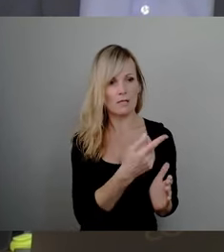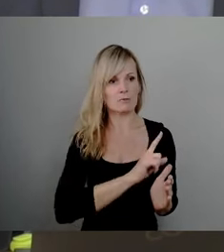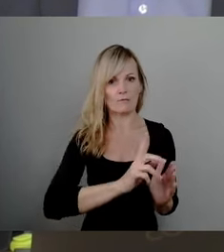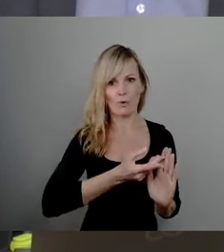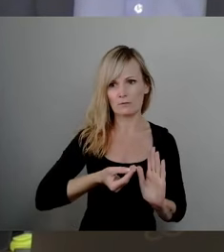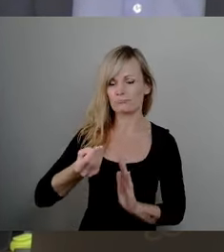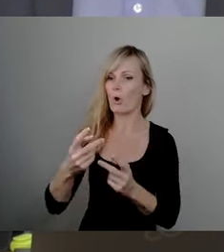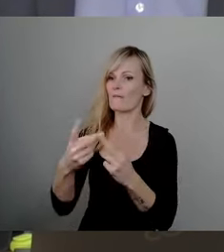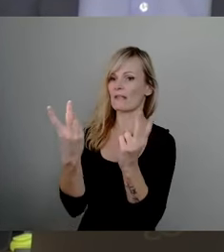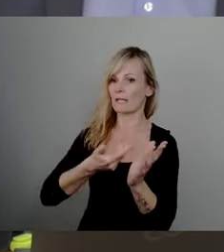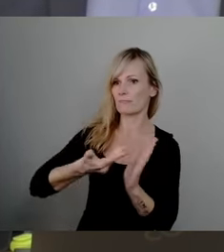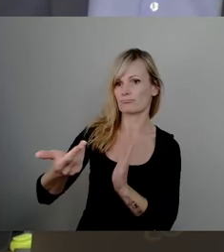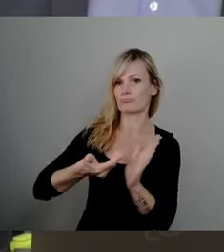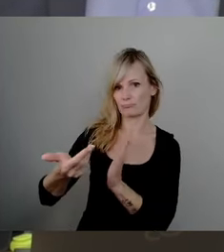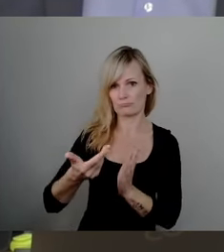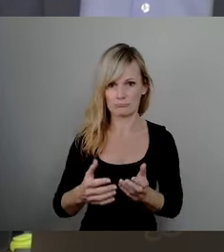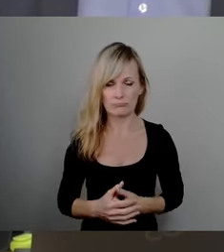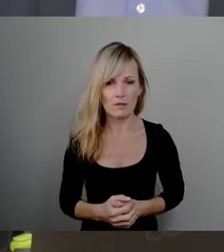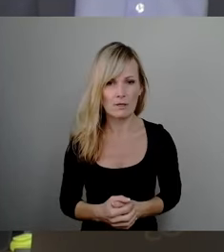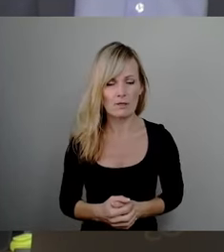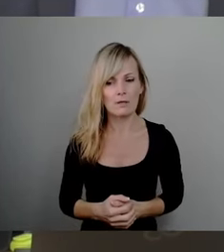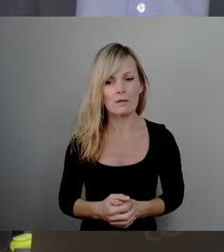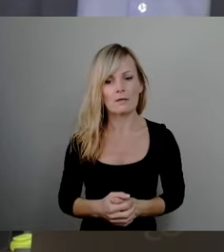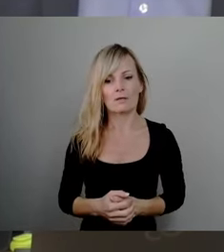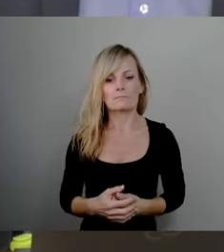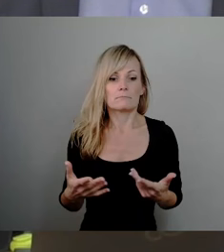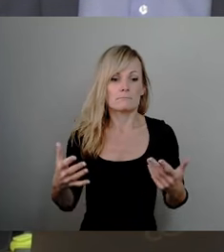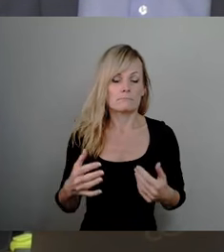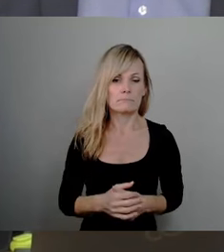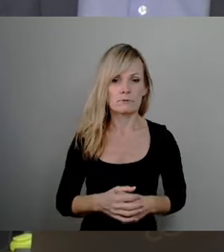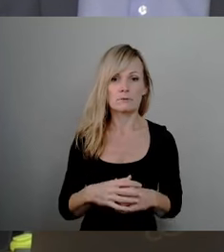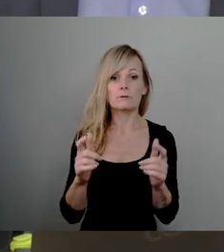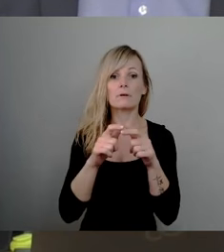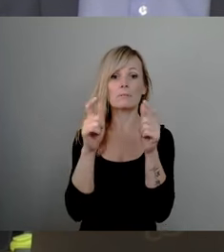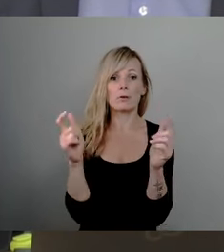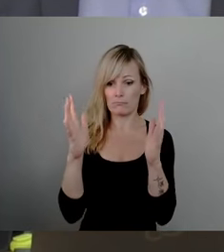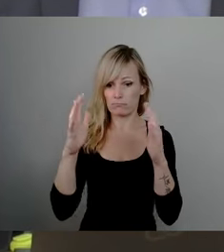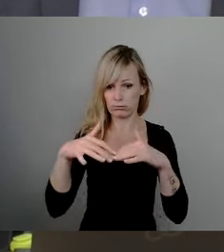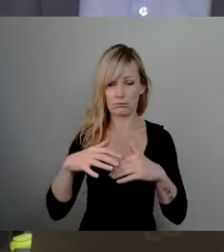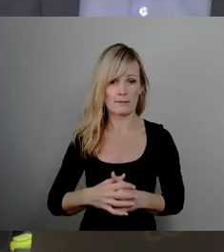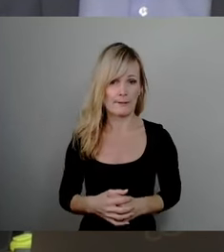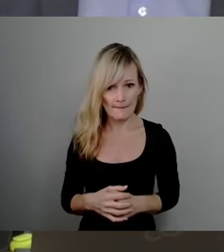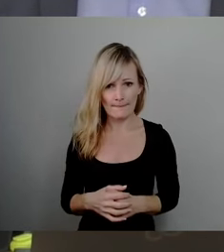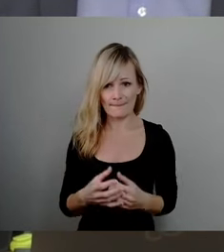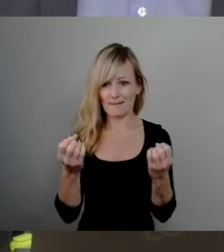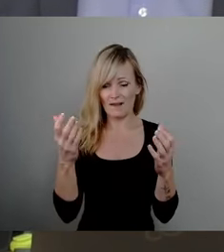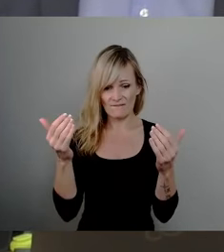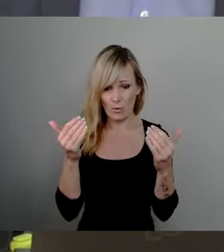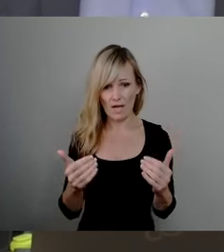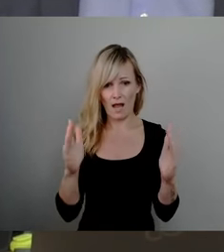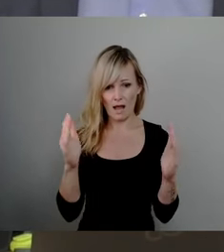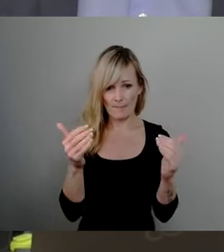Auch natürlich, logischerweise, wenn wir eine eingestürzte Brücke haben, die zunächst erstmal abzutragen ist und dann über